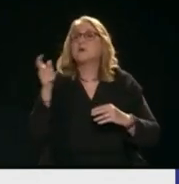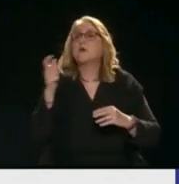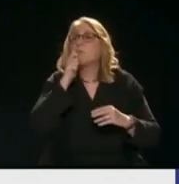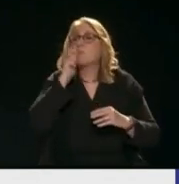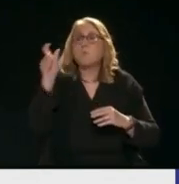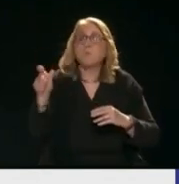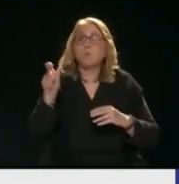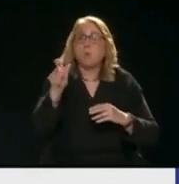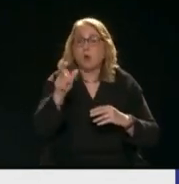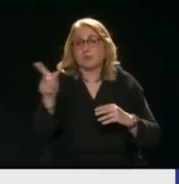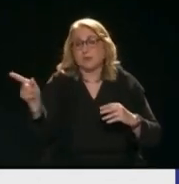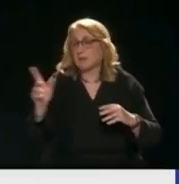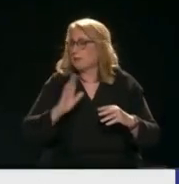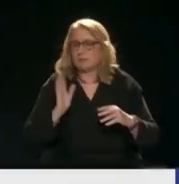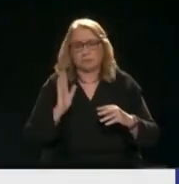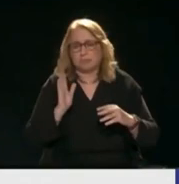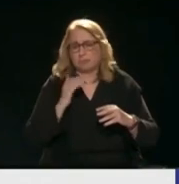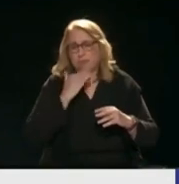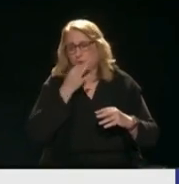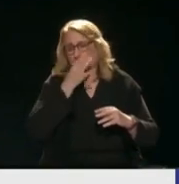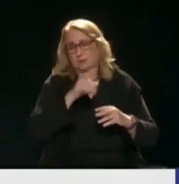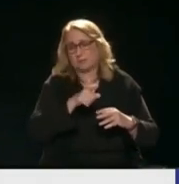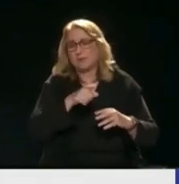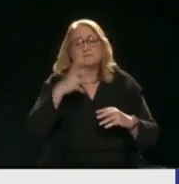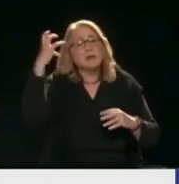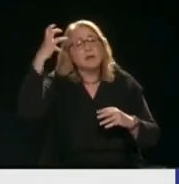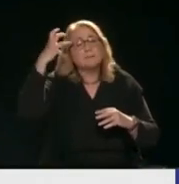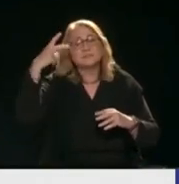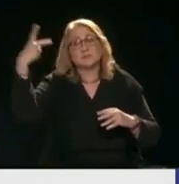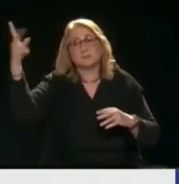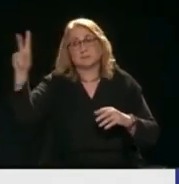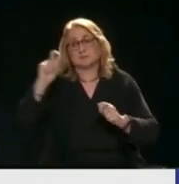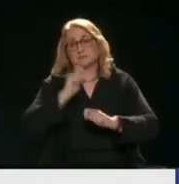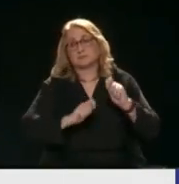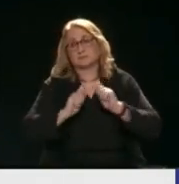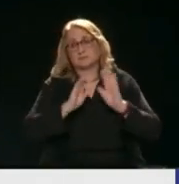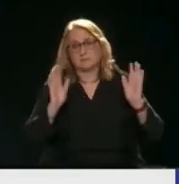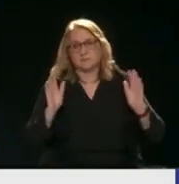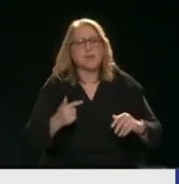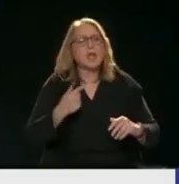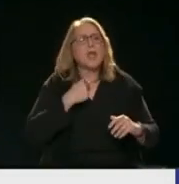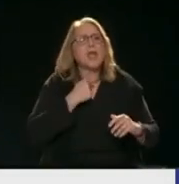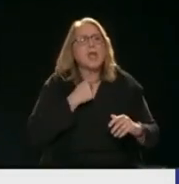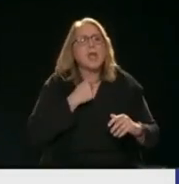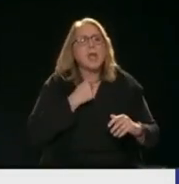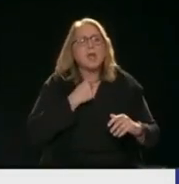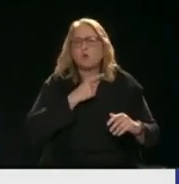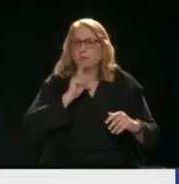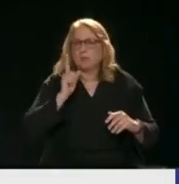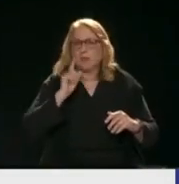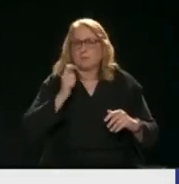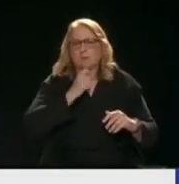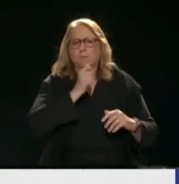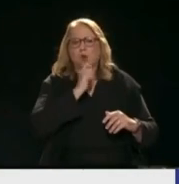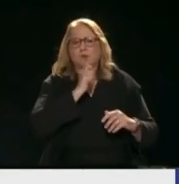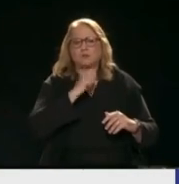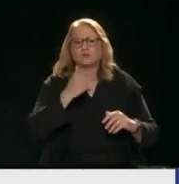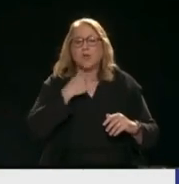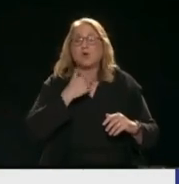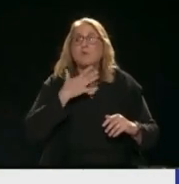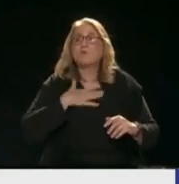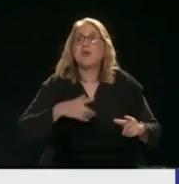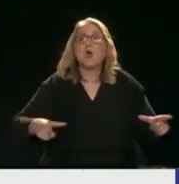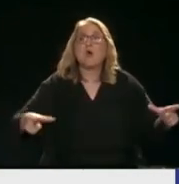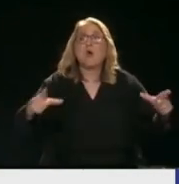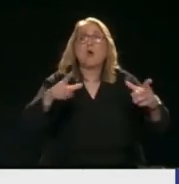εννοώ Εγώ δεν είμαι πολιτικός Με την έννοια ακόμα Εγώ θα κάνω πολιτικό Του μέρα που συστρατευτεί ο πολίτης Και έρθει μαζί μου Μπορώ